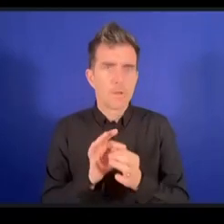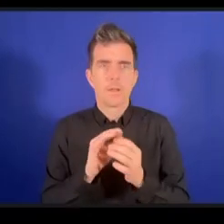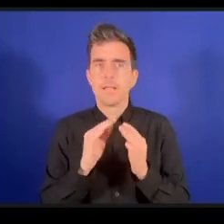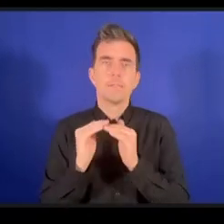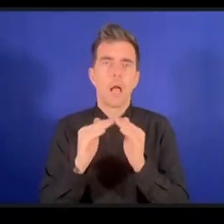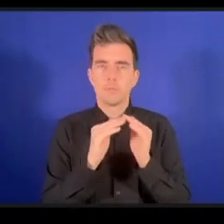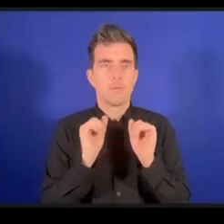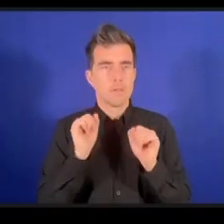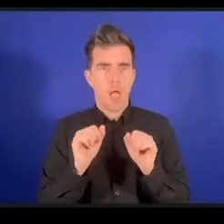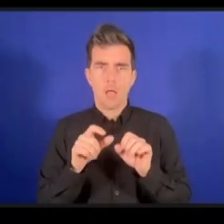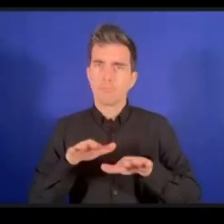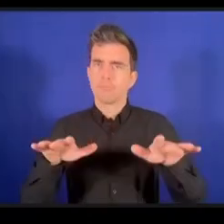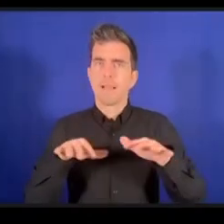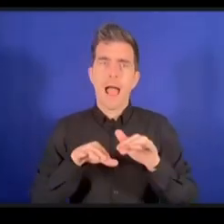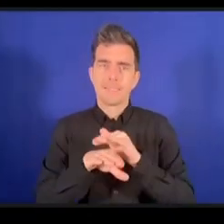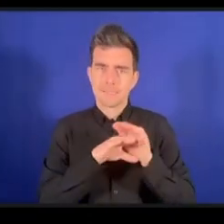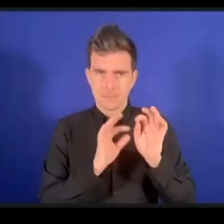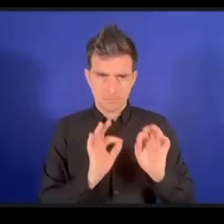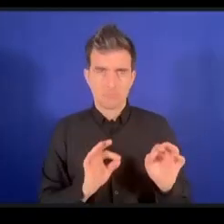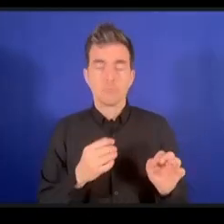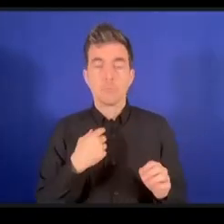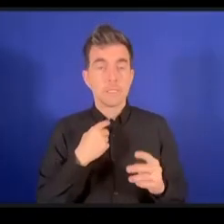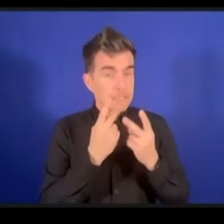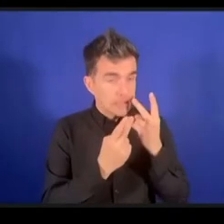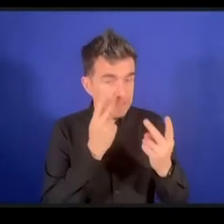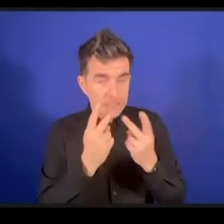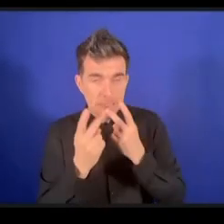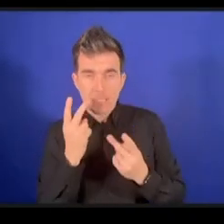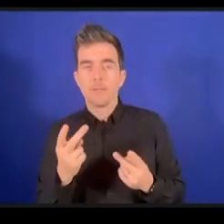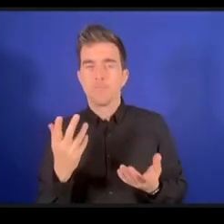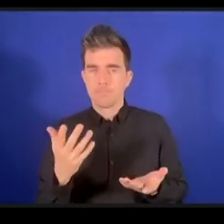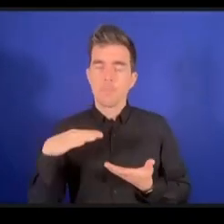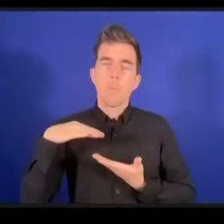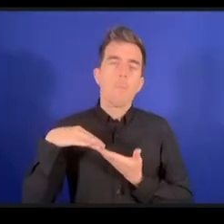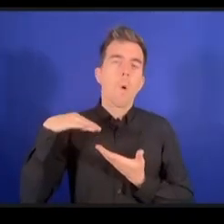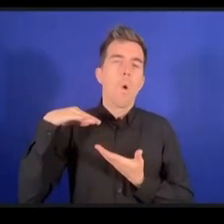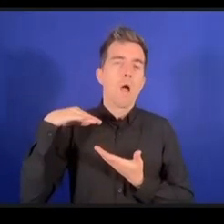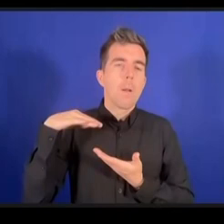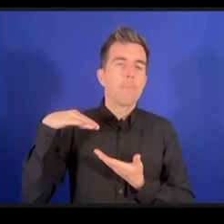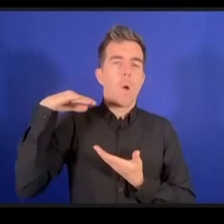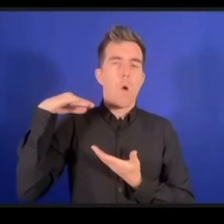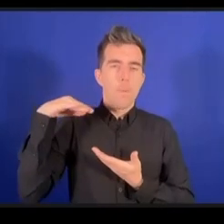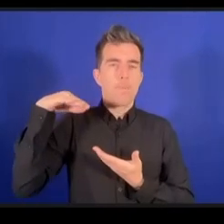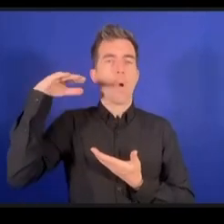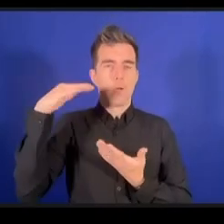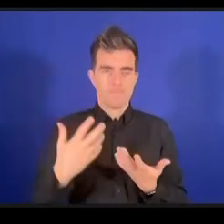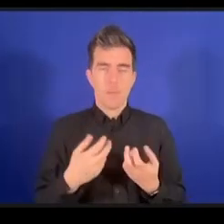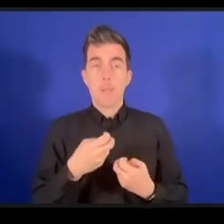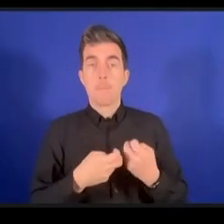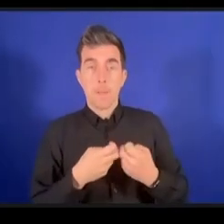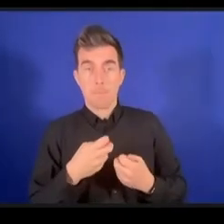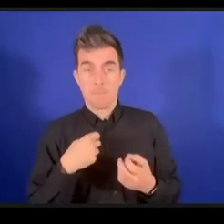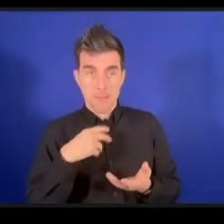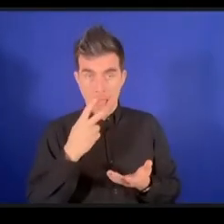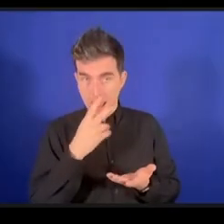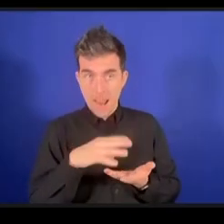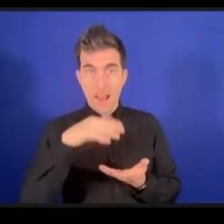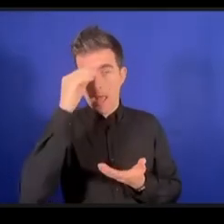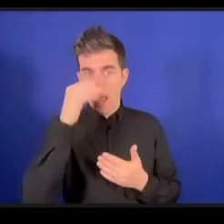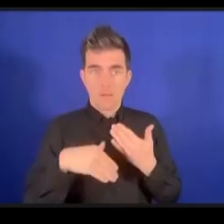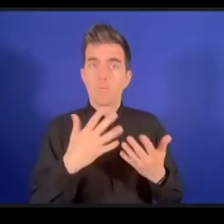المواقع والتطبيقات التي ننتجها سهلة لاستخدام بالنسبة لذوي الإعاقة